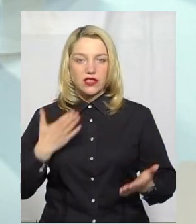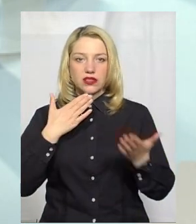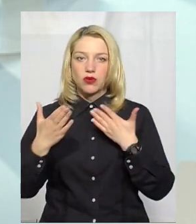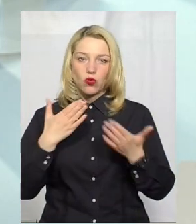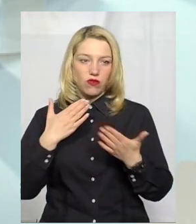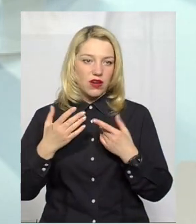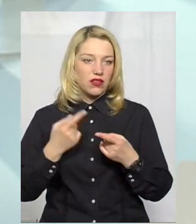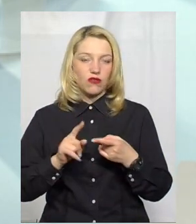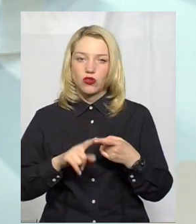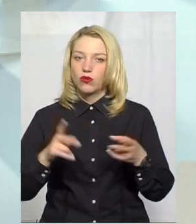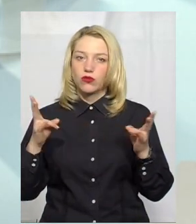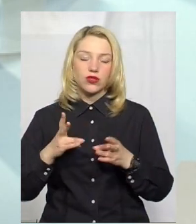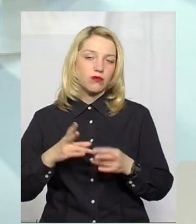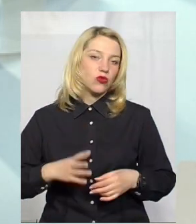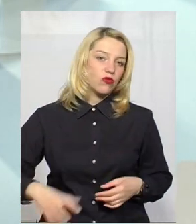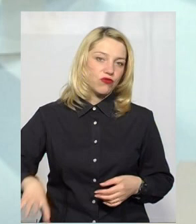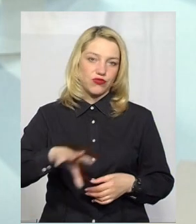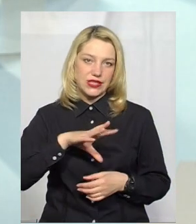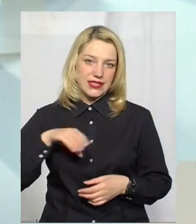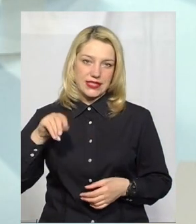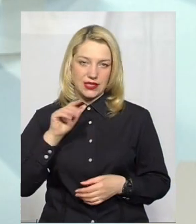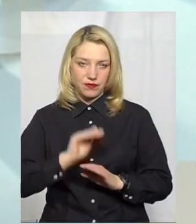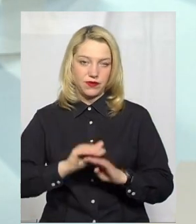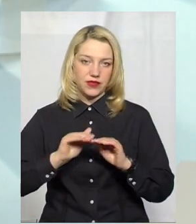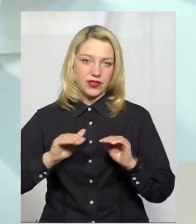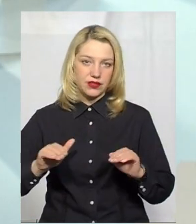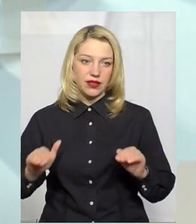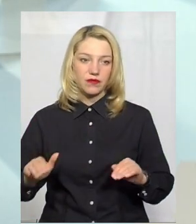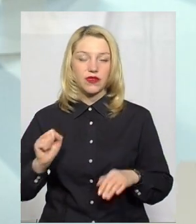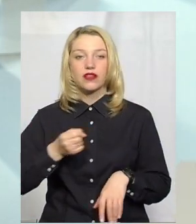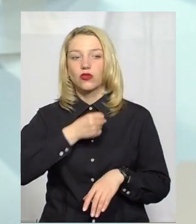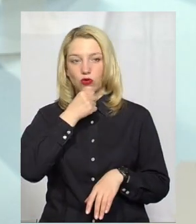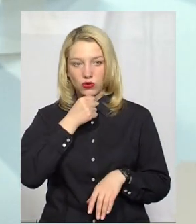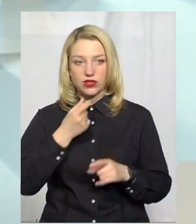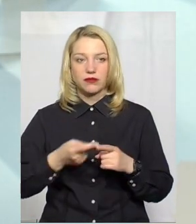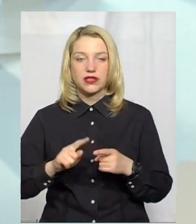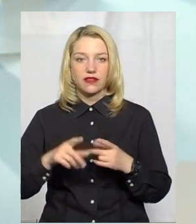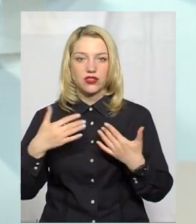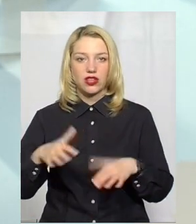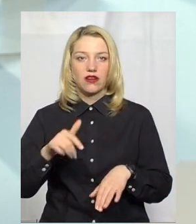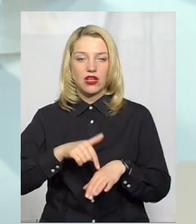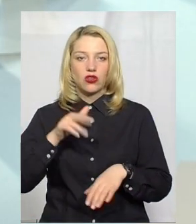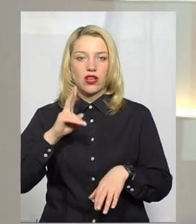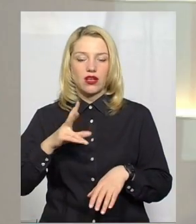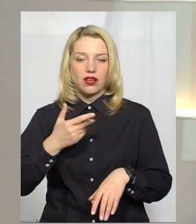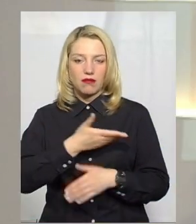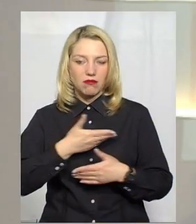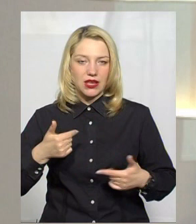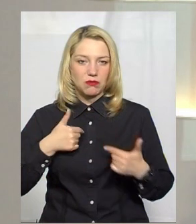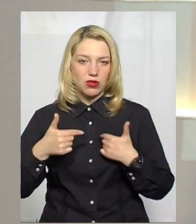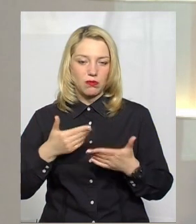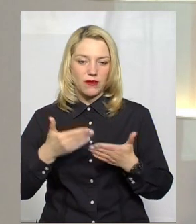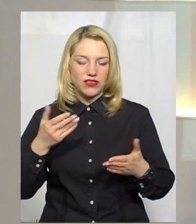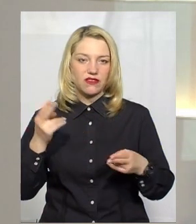вважаю, потрібне всім дітям і дорослим. Ми вже це відчули, як ми потерпаємо від